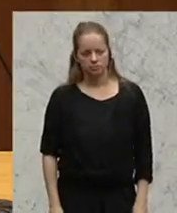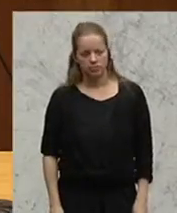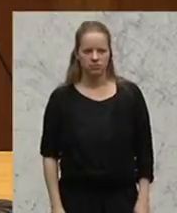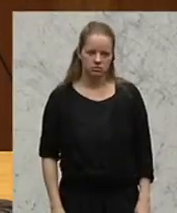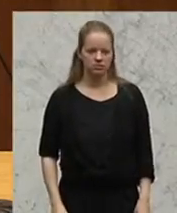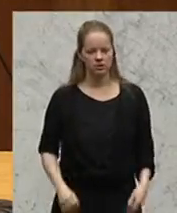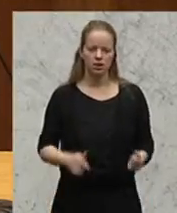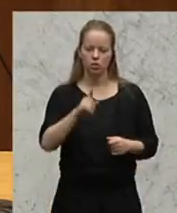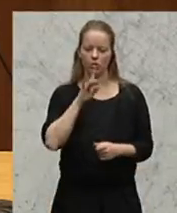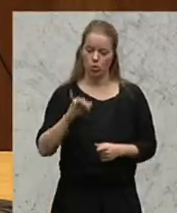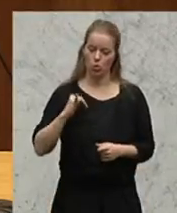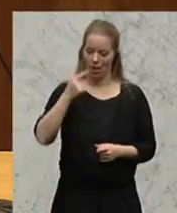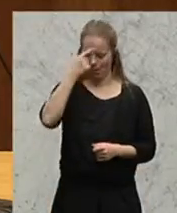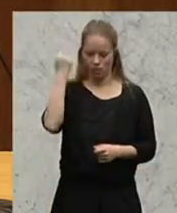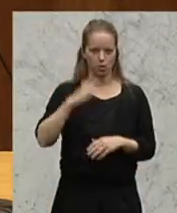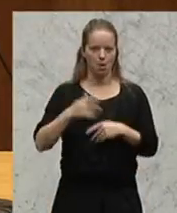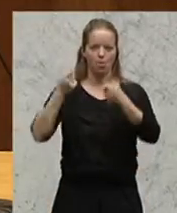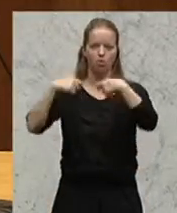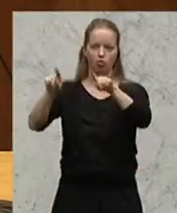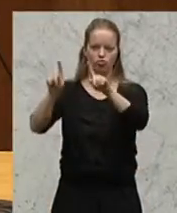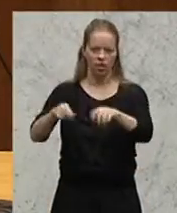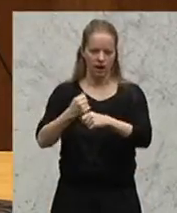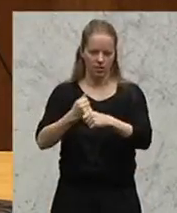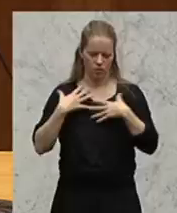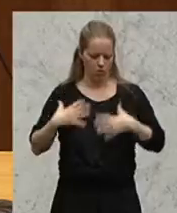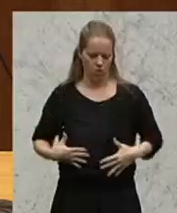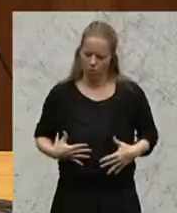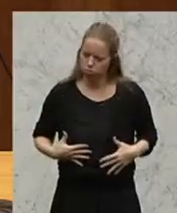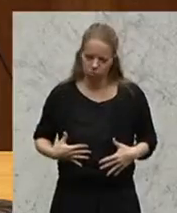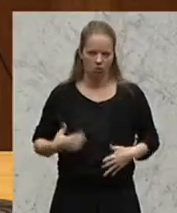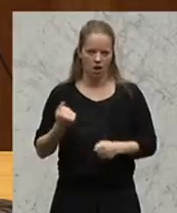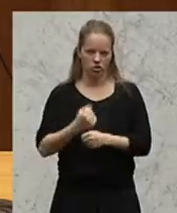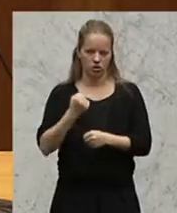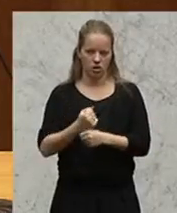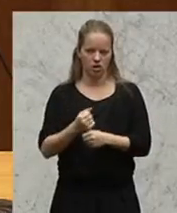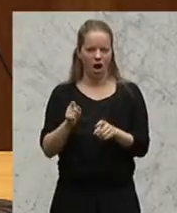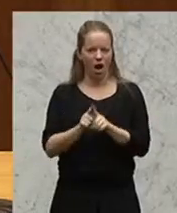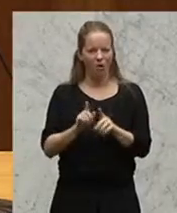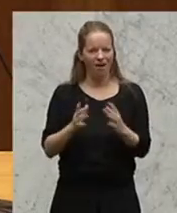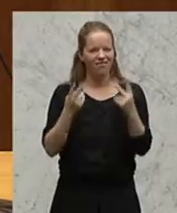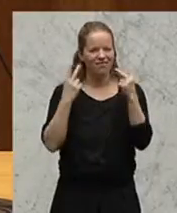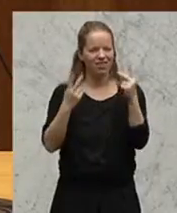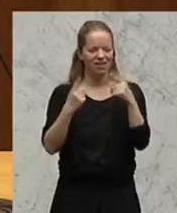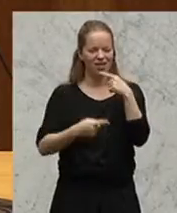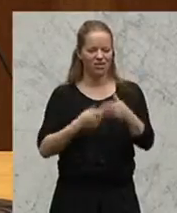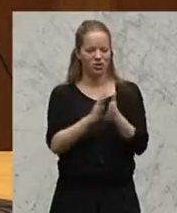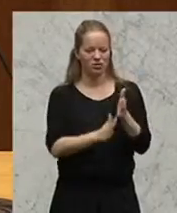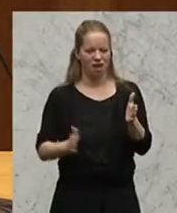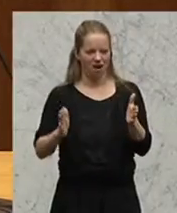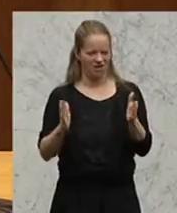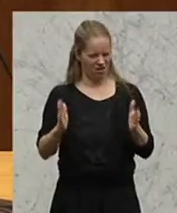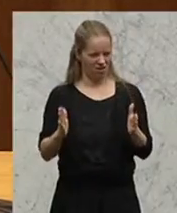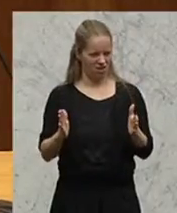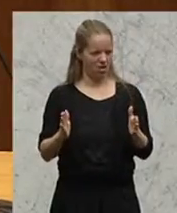nur für einen jungen Menschen, der am Bau arbeitet, körperlich extrem anstrengend. Das ist auch eine wichtige Entwicklungsphase. Stellen Sie sich vor, zehn